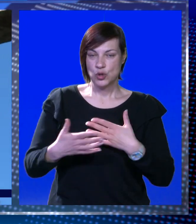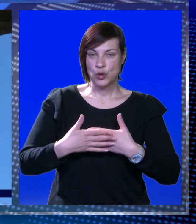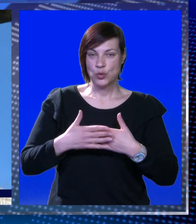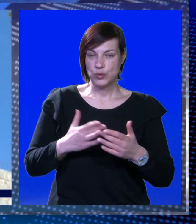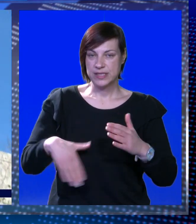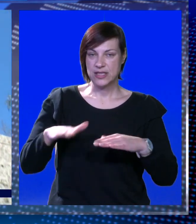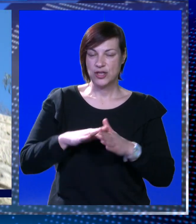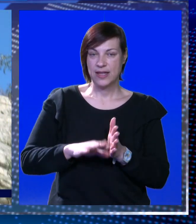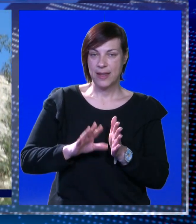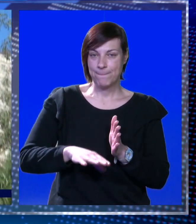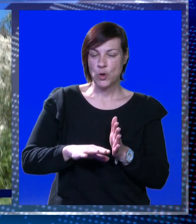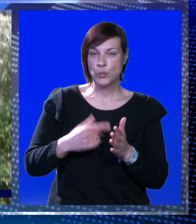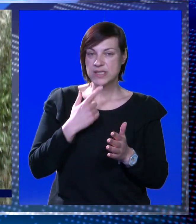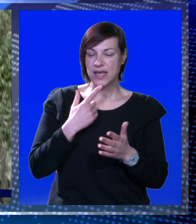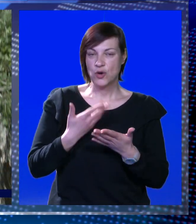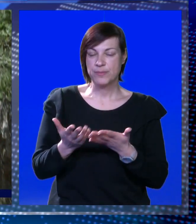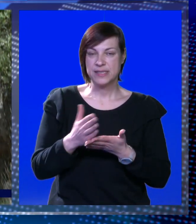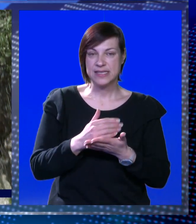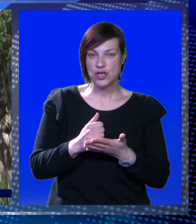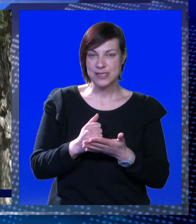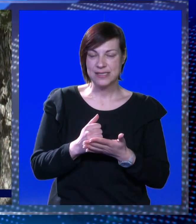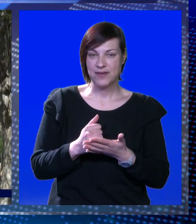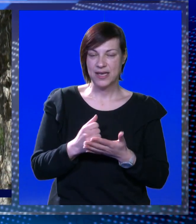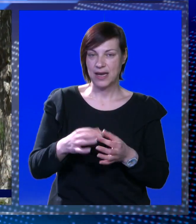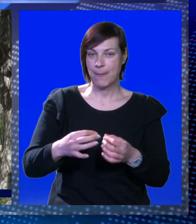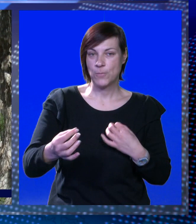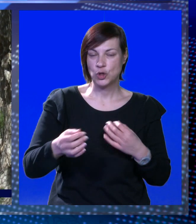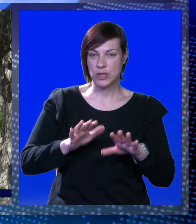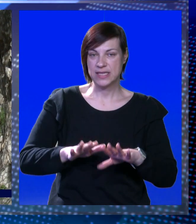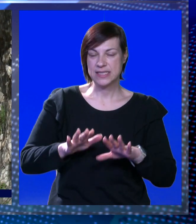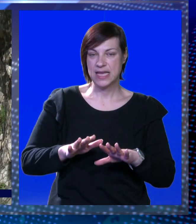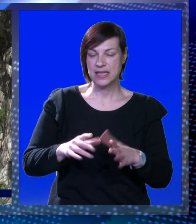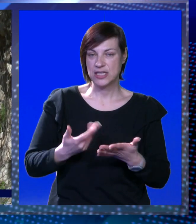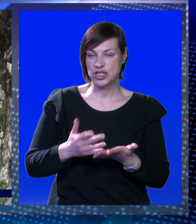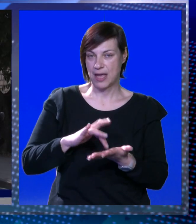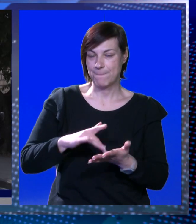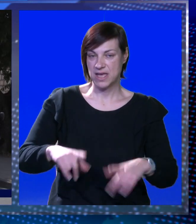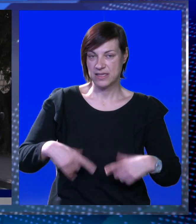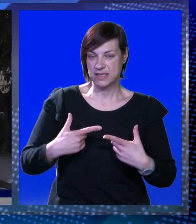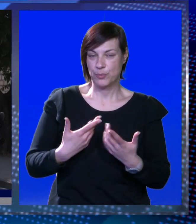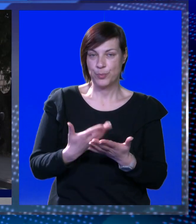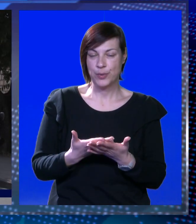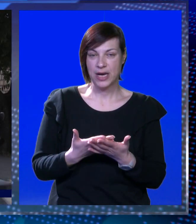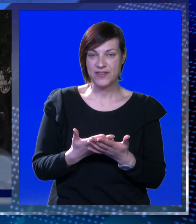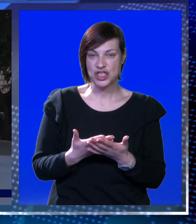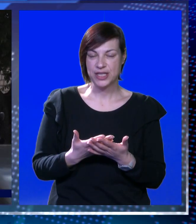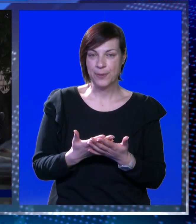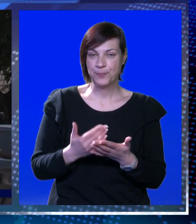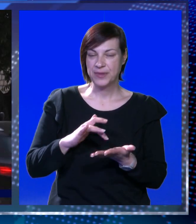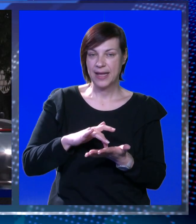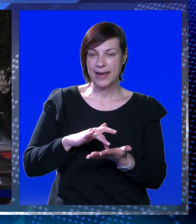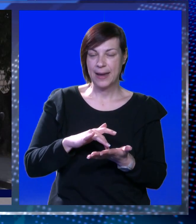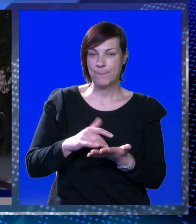uz dodatne popuste koje bi se ostvarivali poduljenih sjedišta, prebivališta, boravišta, odnosno prebivališta,